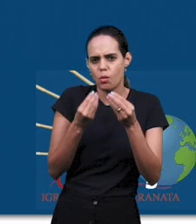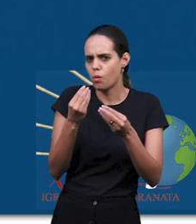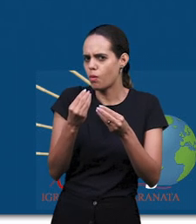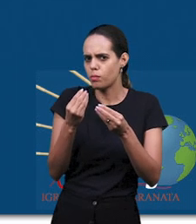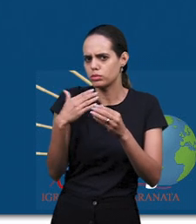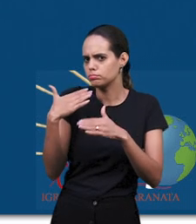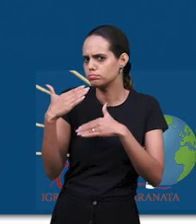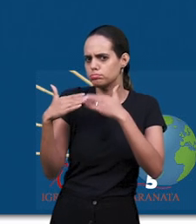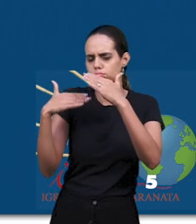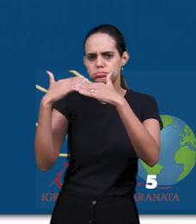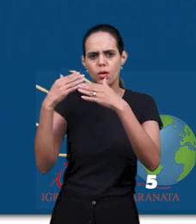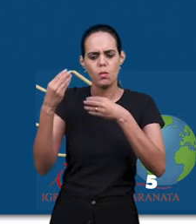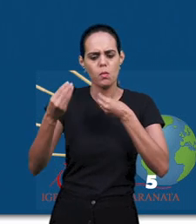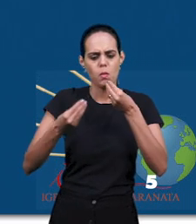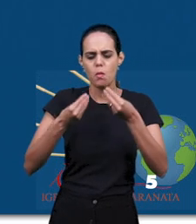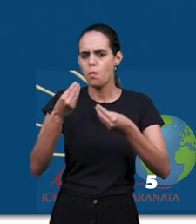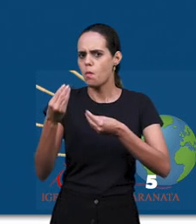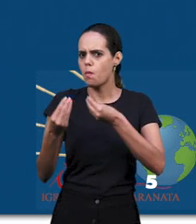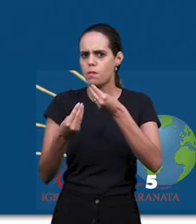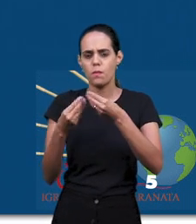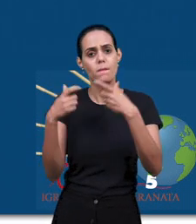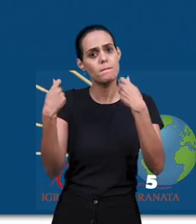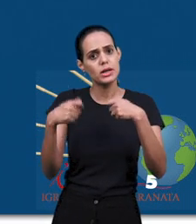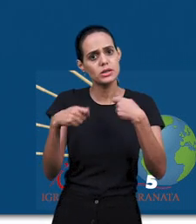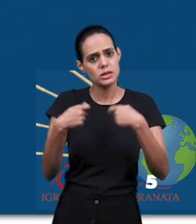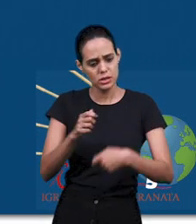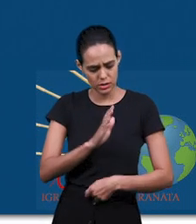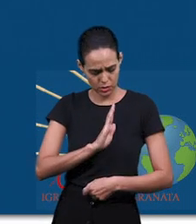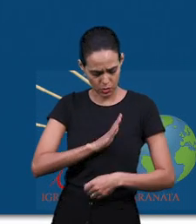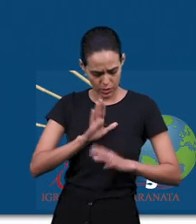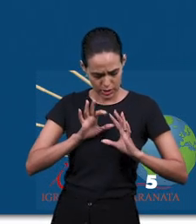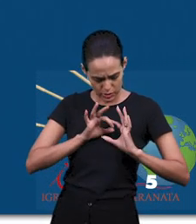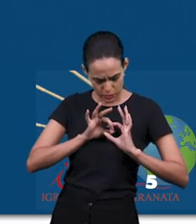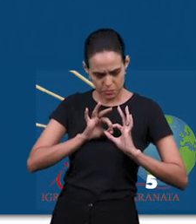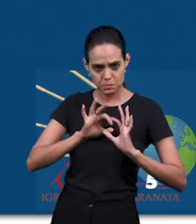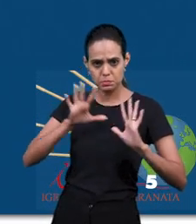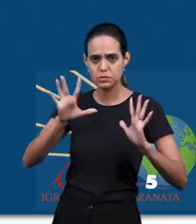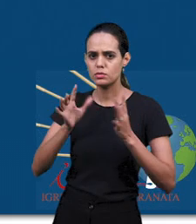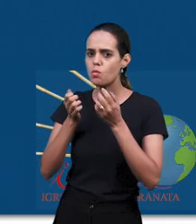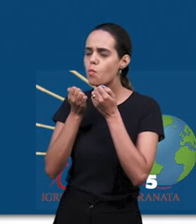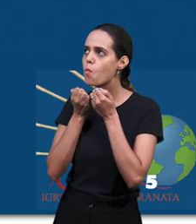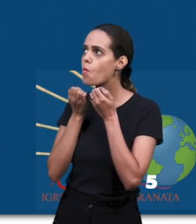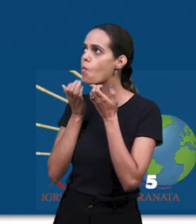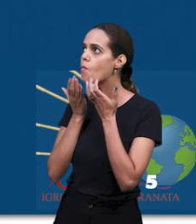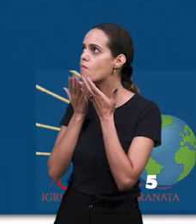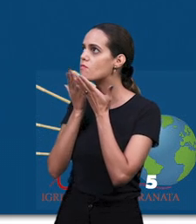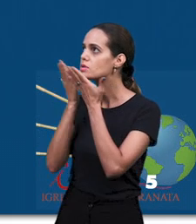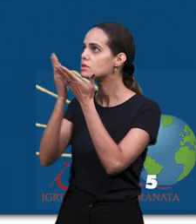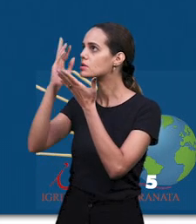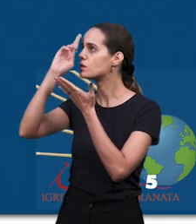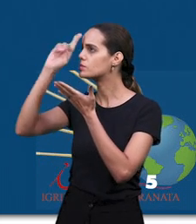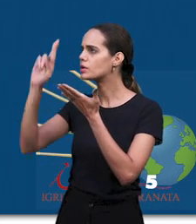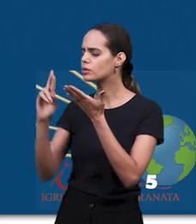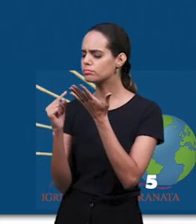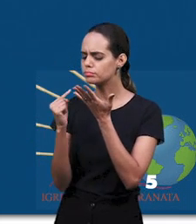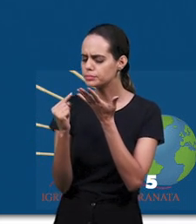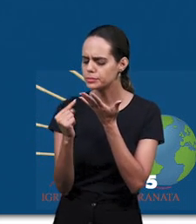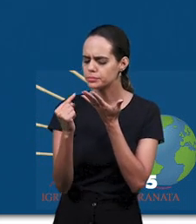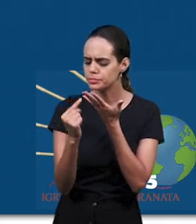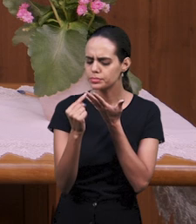открыть сердце свое в исповедании. сколько в жизни в твоей нет